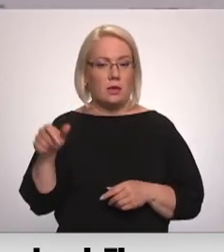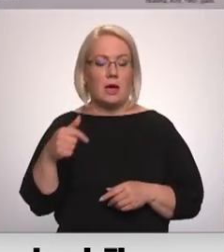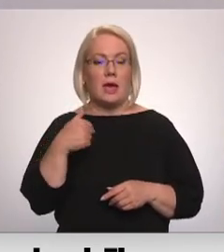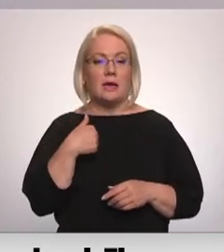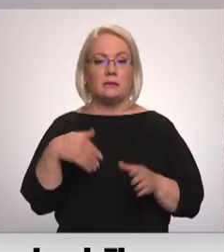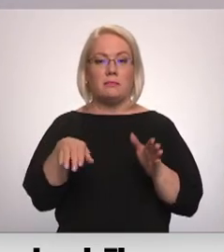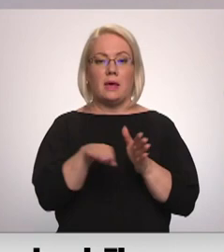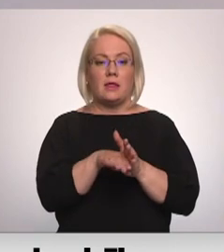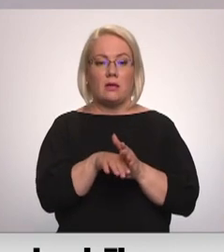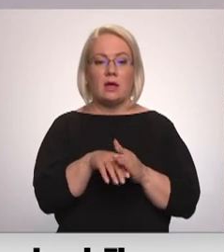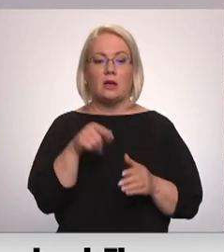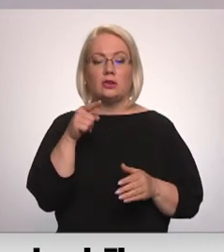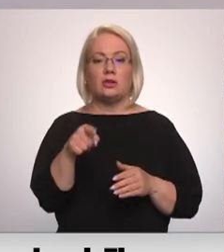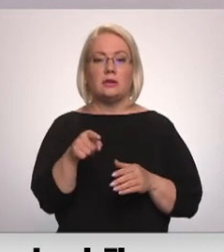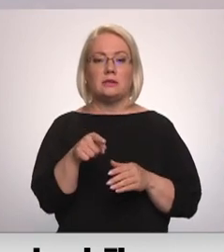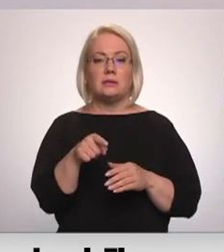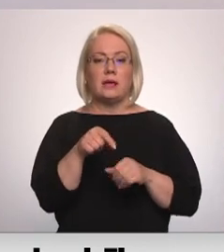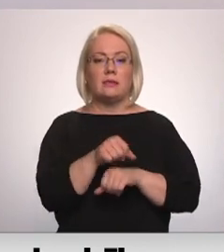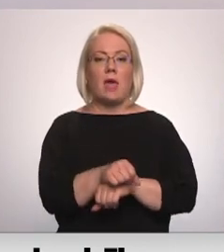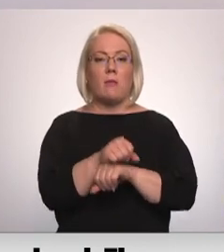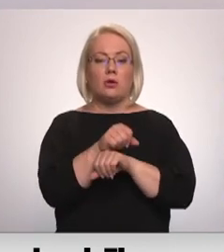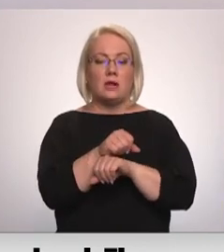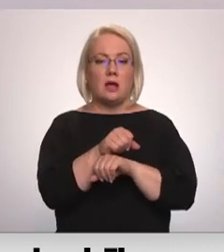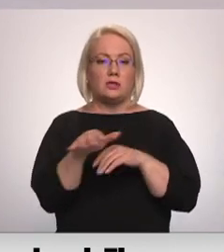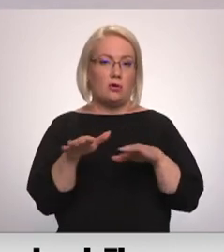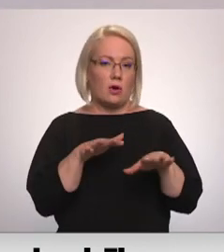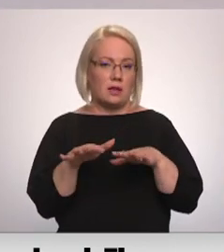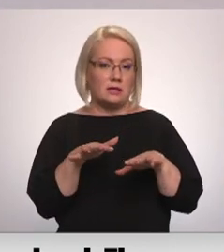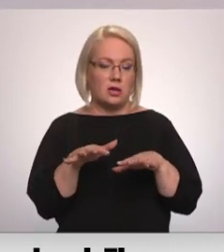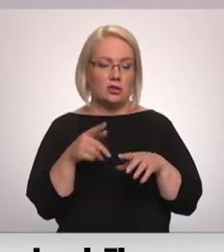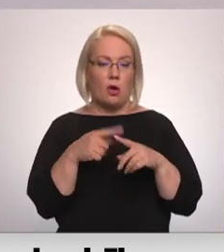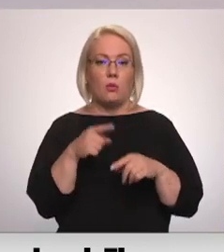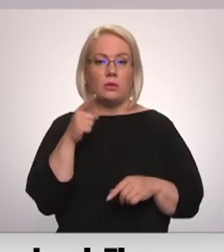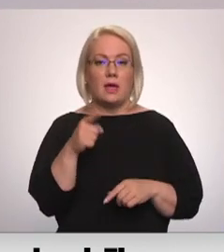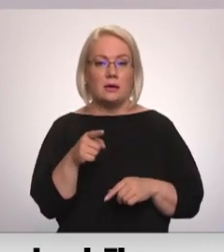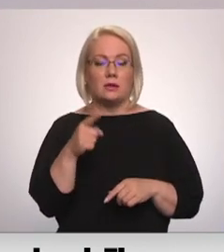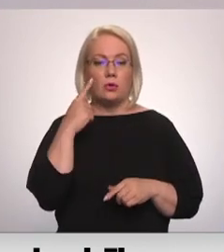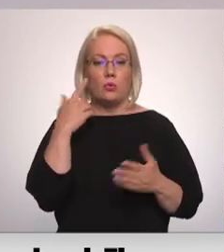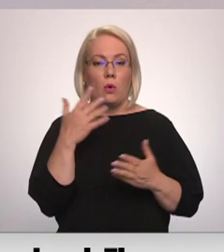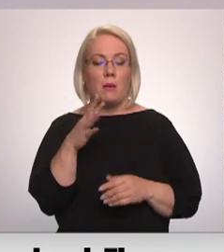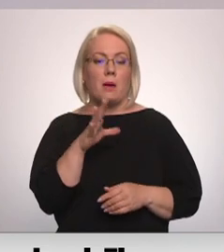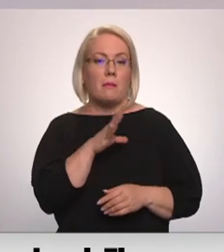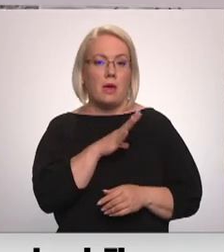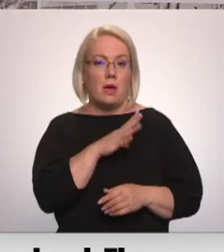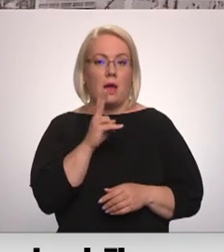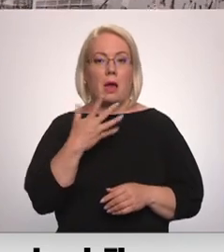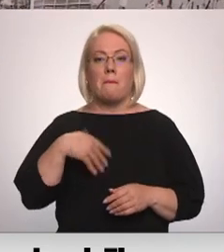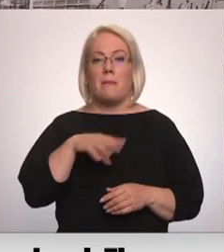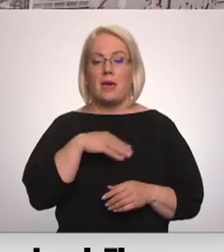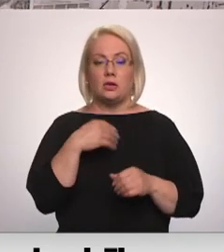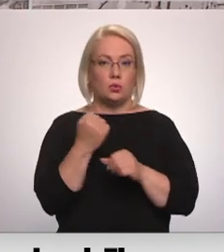piedalījos arī šīs demonstrācijas organizēšanā. Tā doma bija tāda, ka mēs